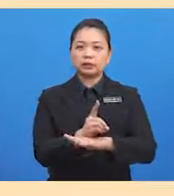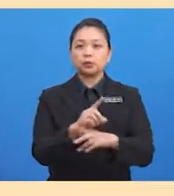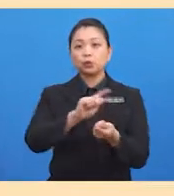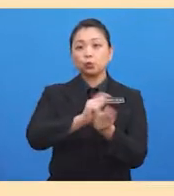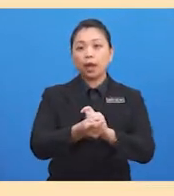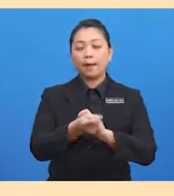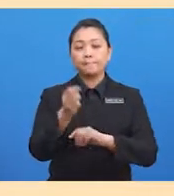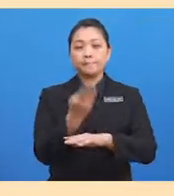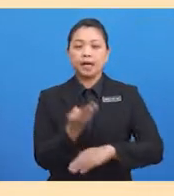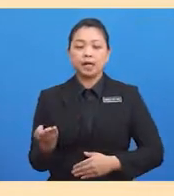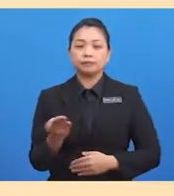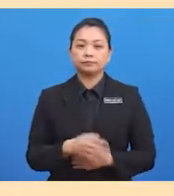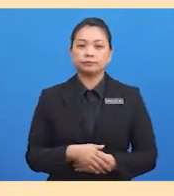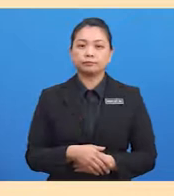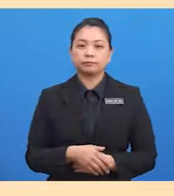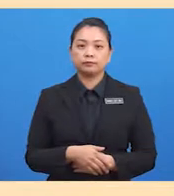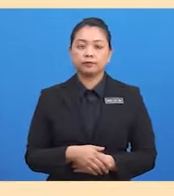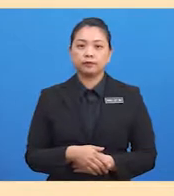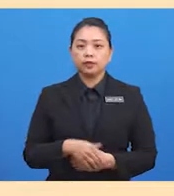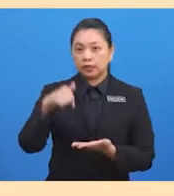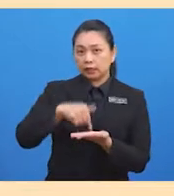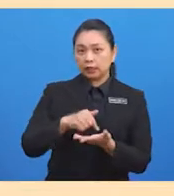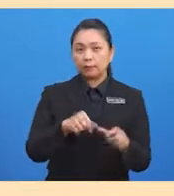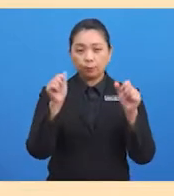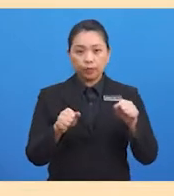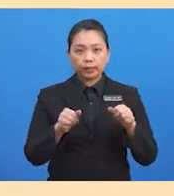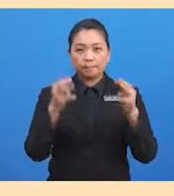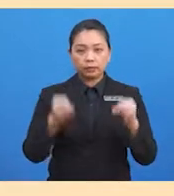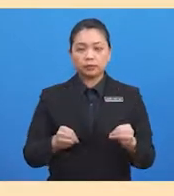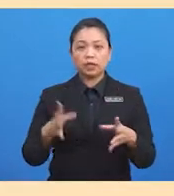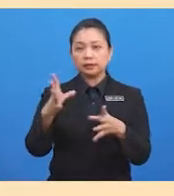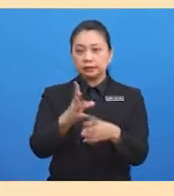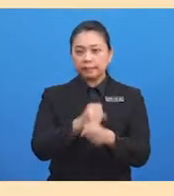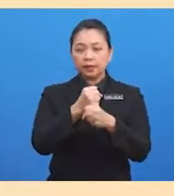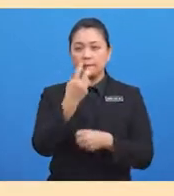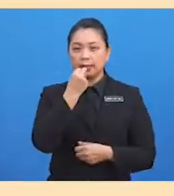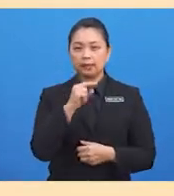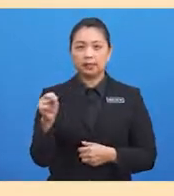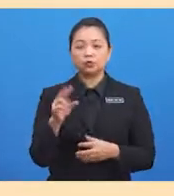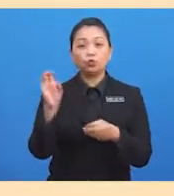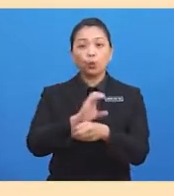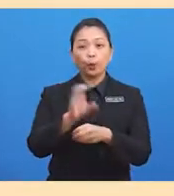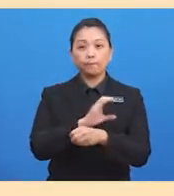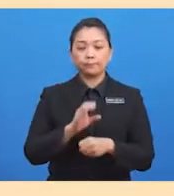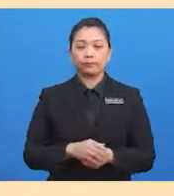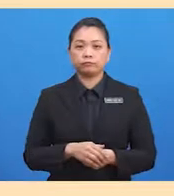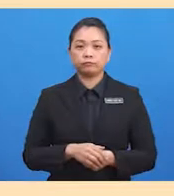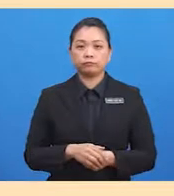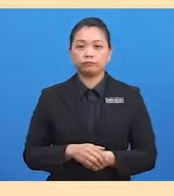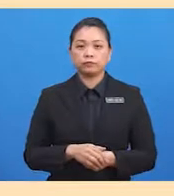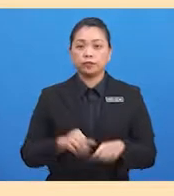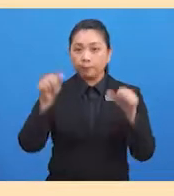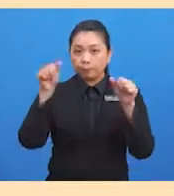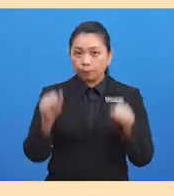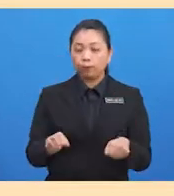membolehkan manusia memperoleh makanan yang mencukupi. Kebolehan bercucuk tanam dan menternak